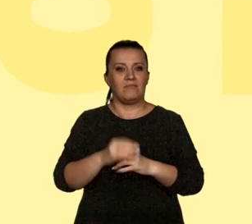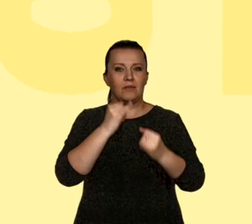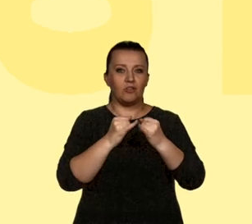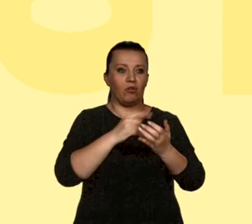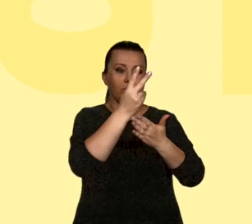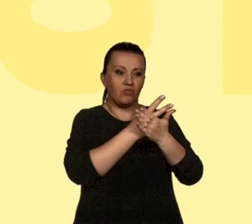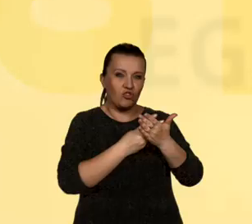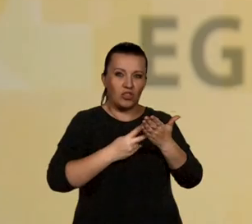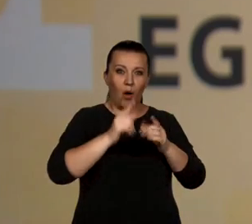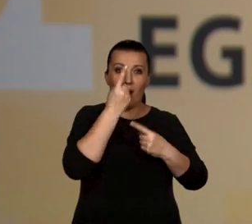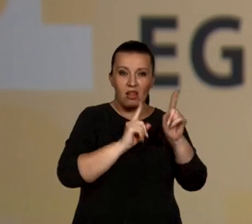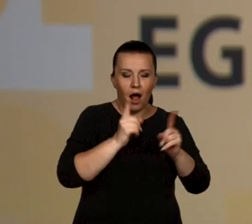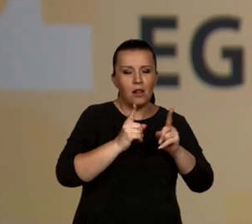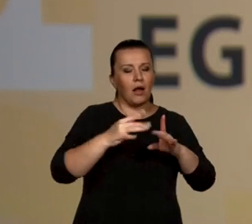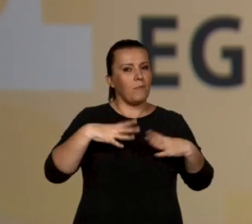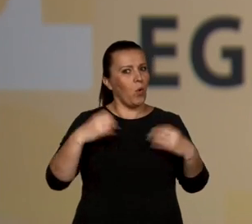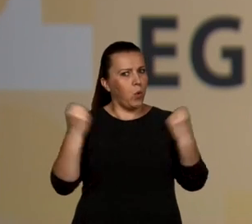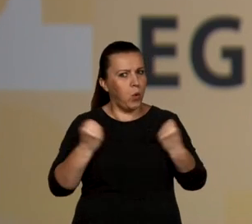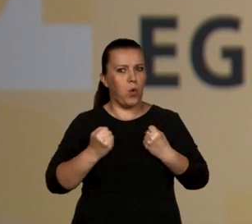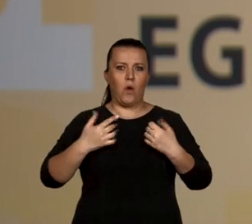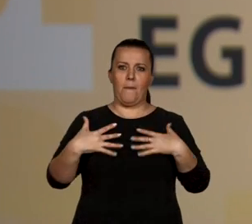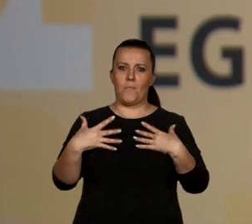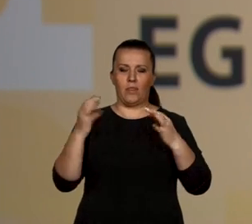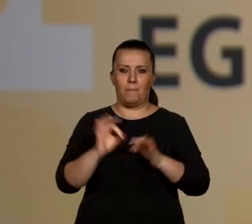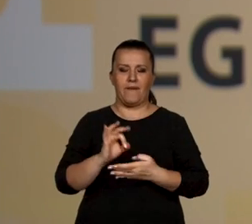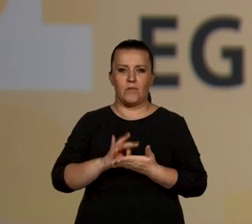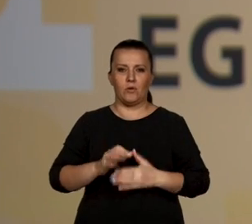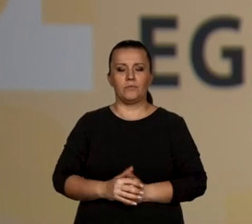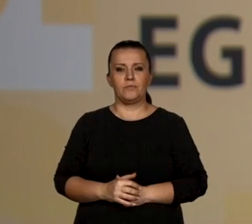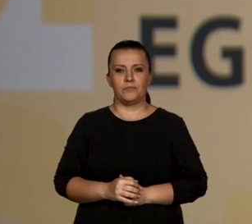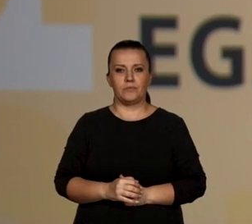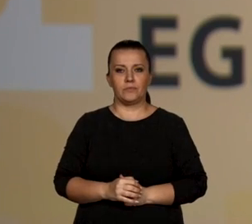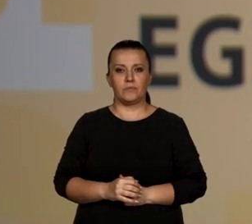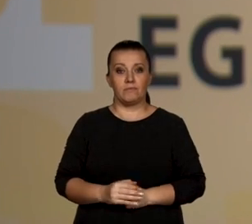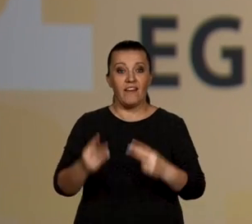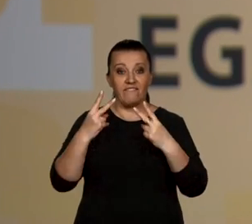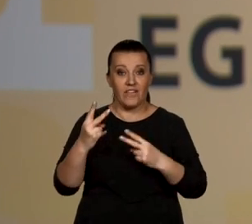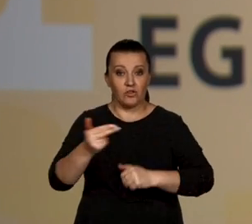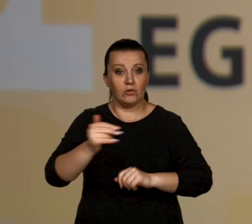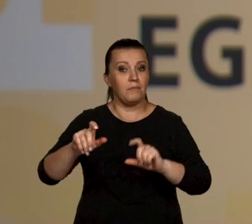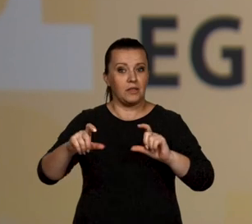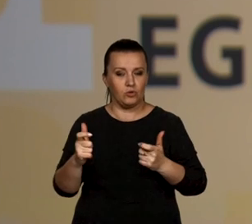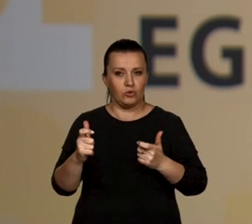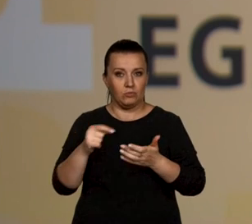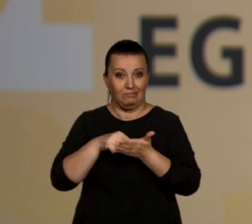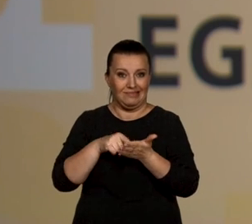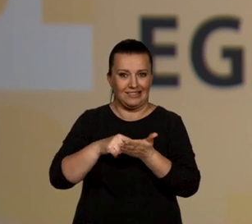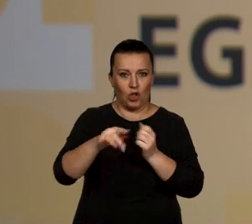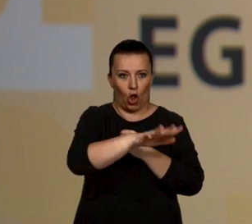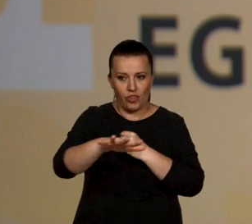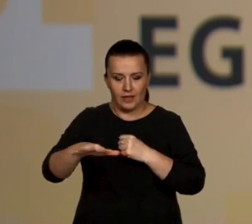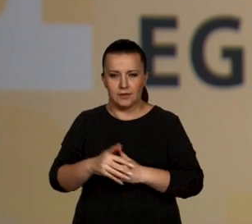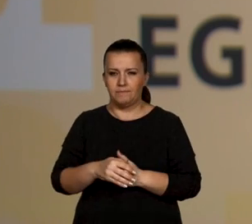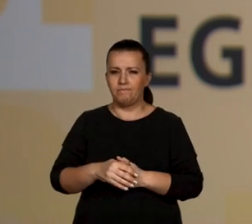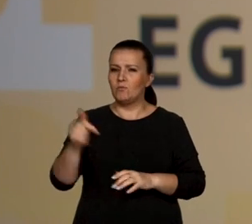wiele przeżył. Kwestia bardzo ważna dotycząca kontekstów. Musisz pamiętać, że